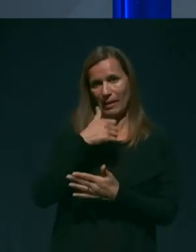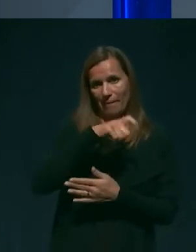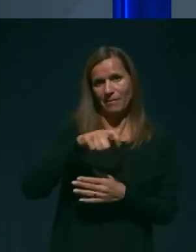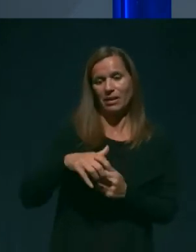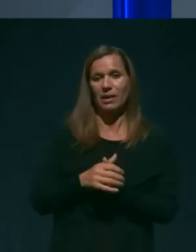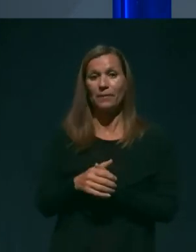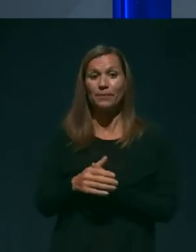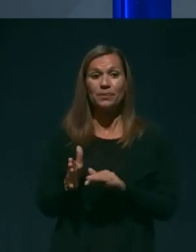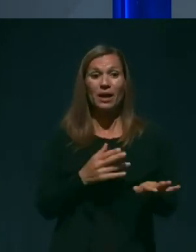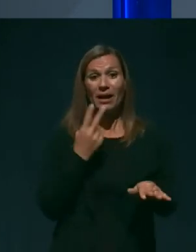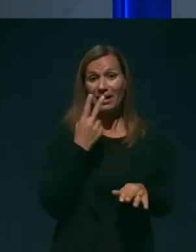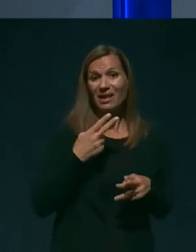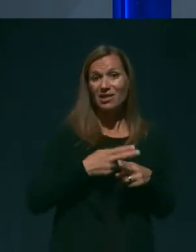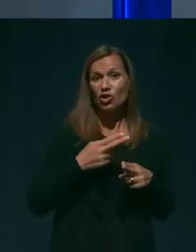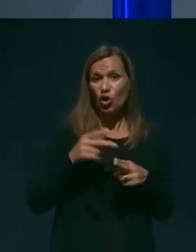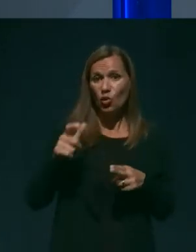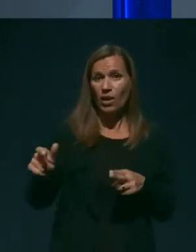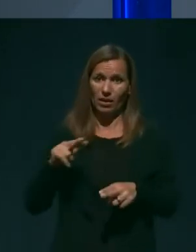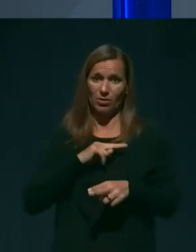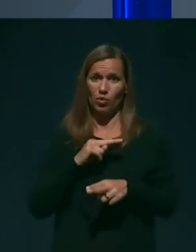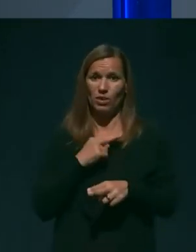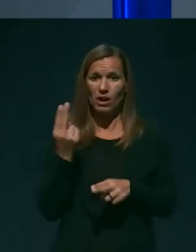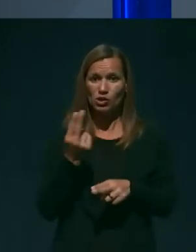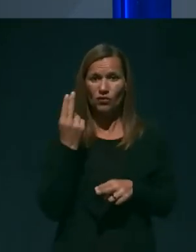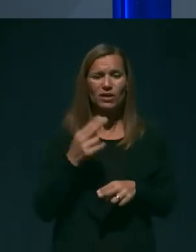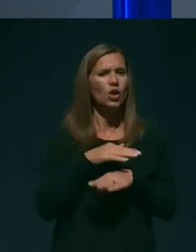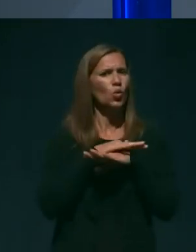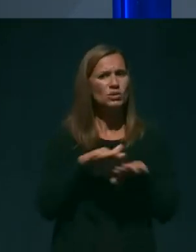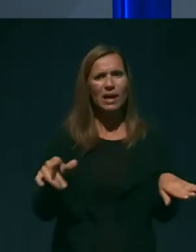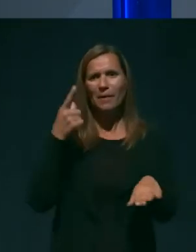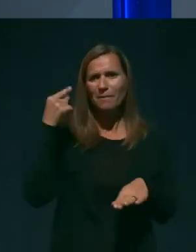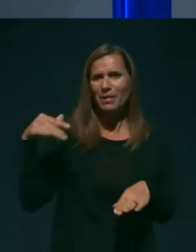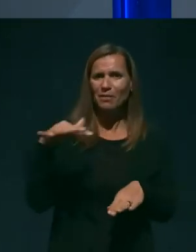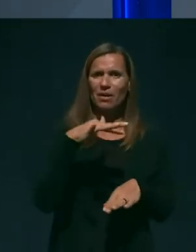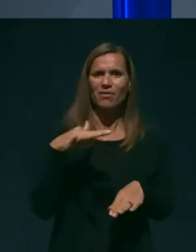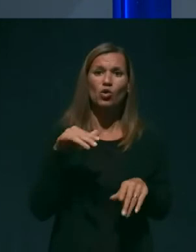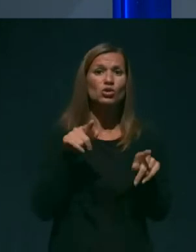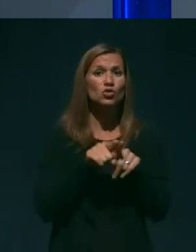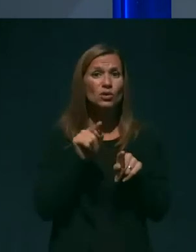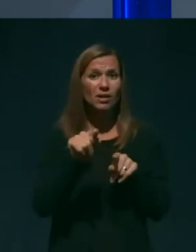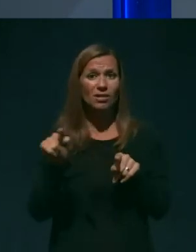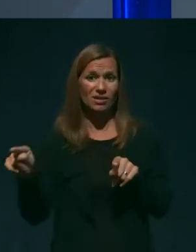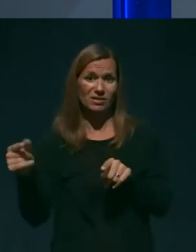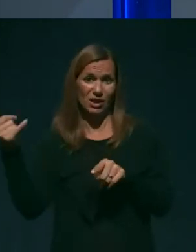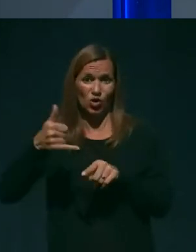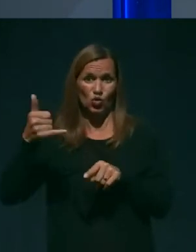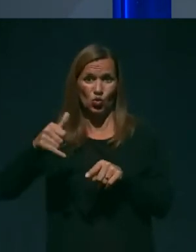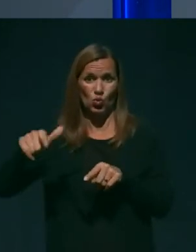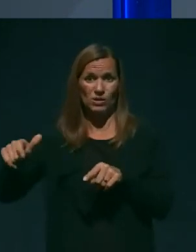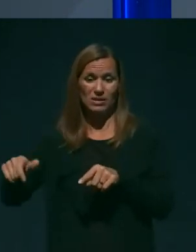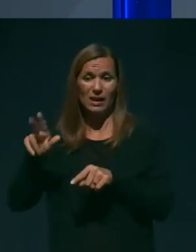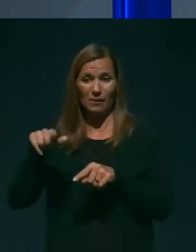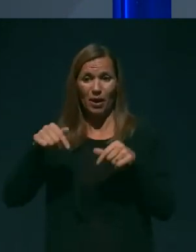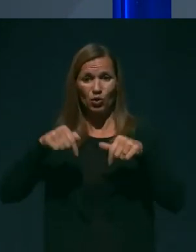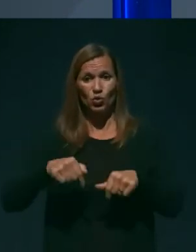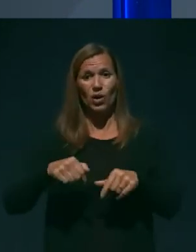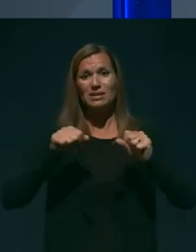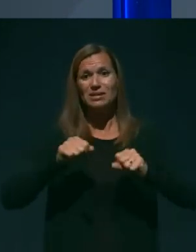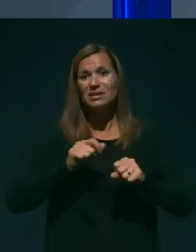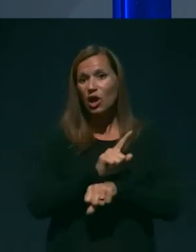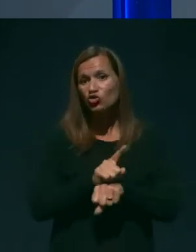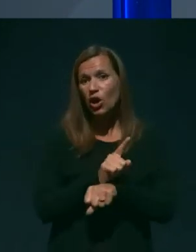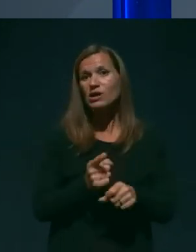Slovenije, vseh prebivalcev, tudi tistih tujcev, ki imajo pre nas začasno ali stalno prebivanje,